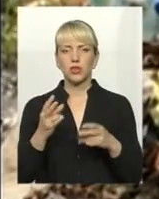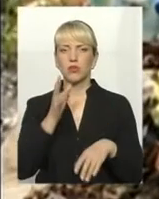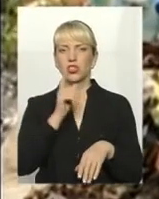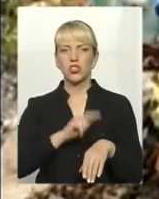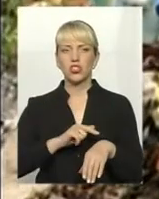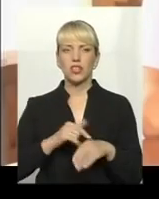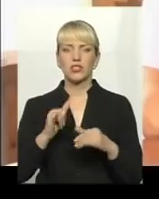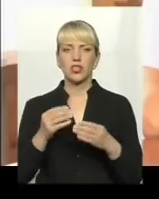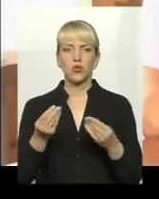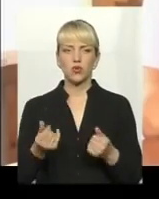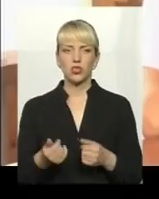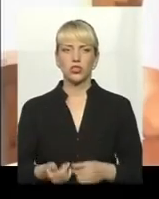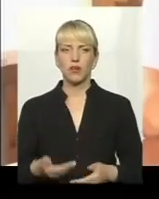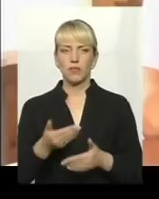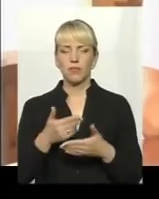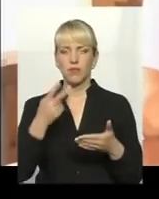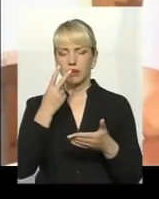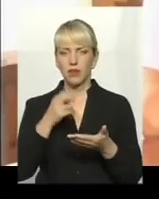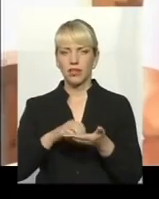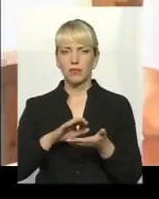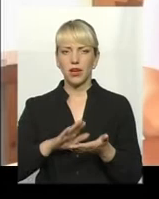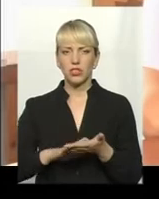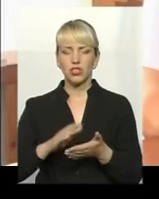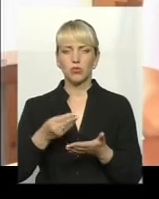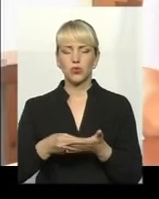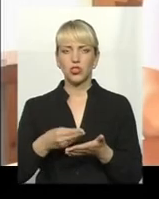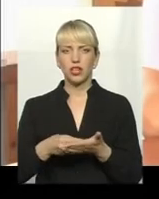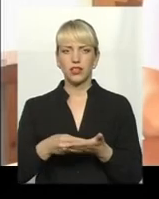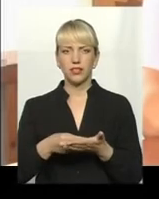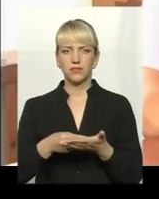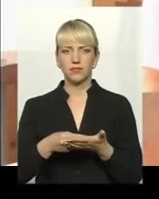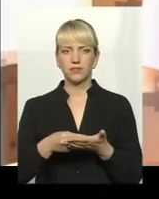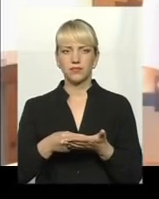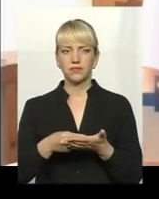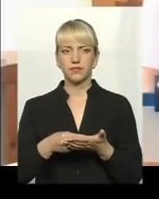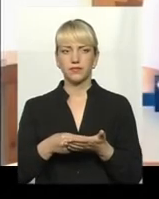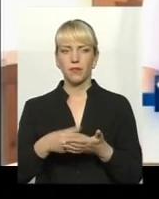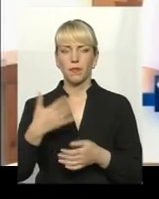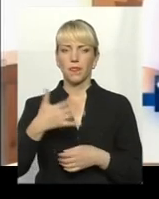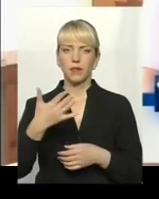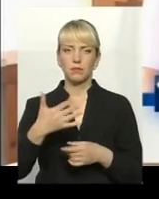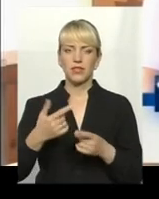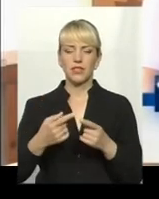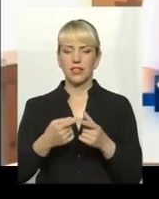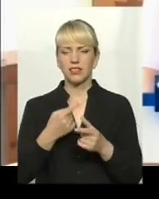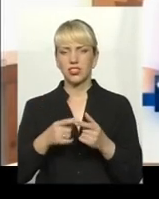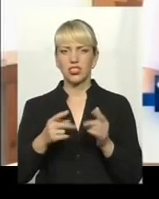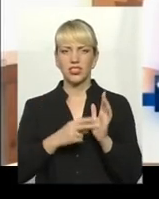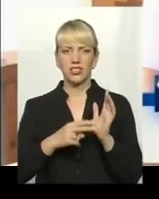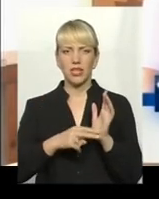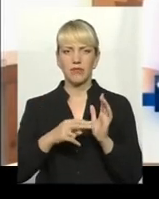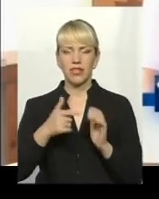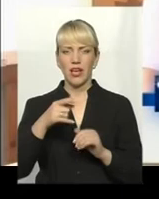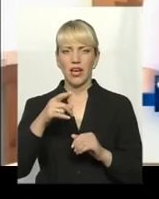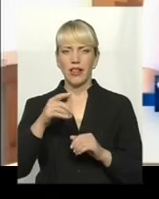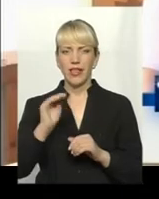й чимало коштів. Ми передбачили, по-моєму, бюджеті 50-70 тисяч гривень, я точно не пам